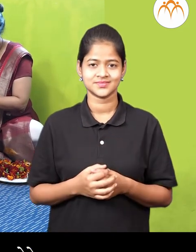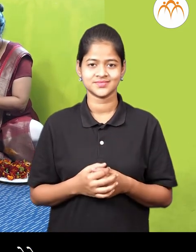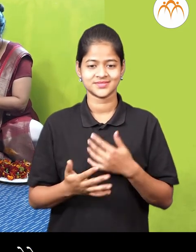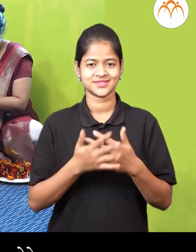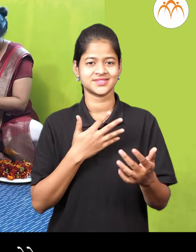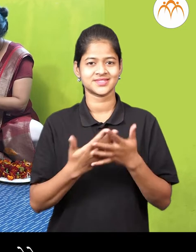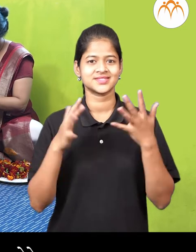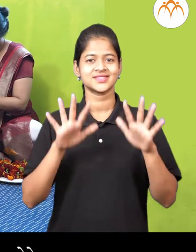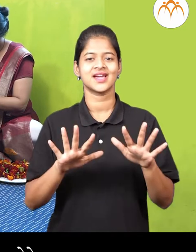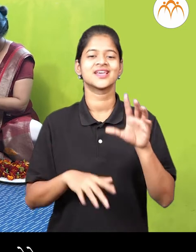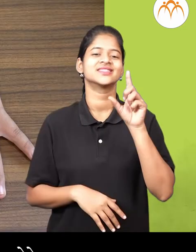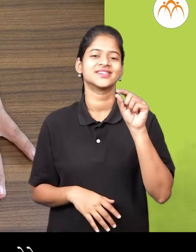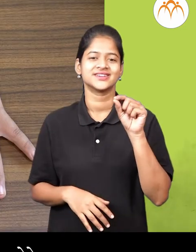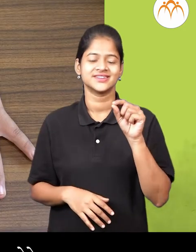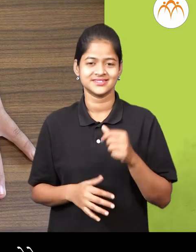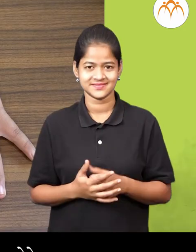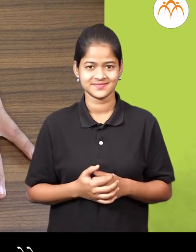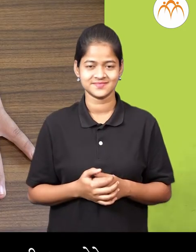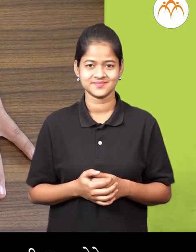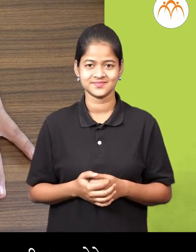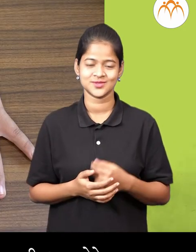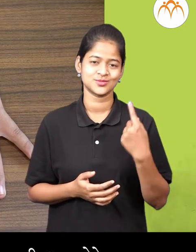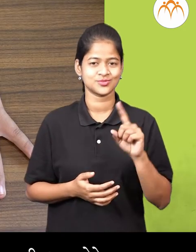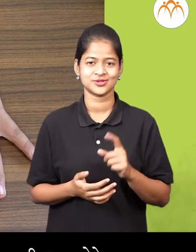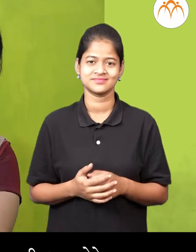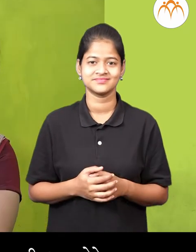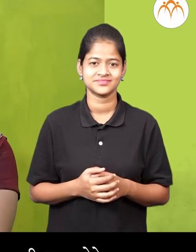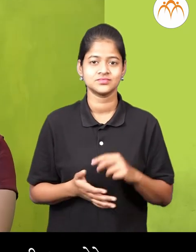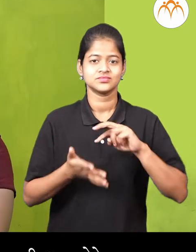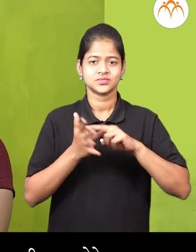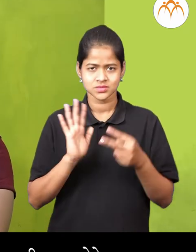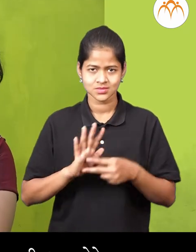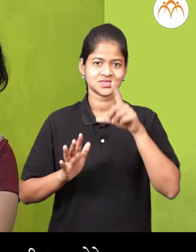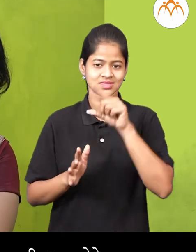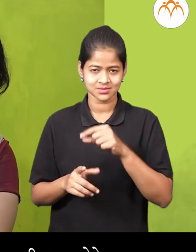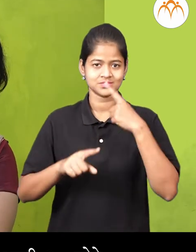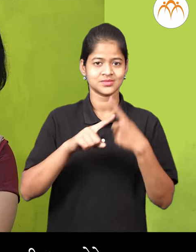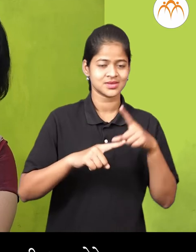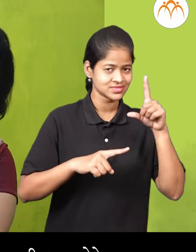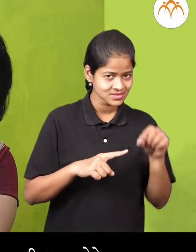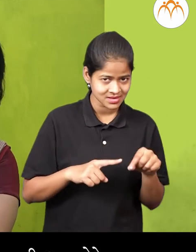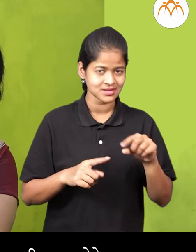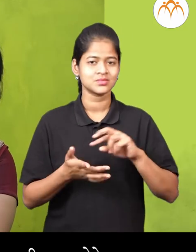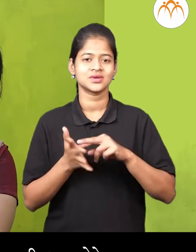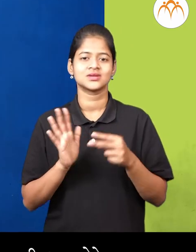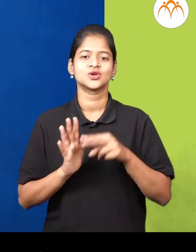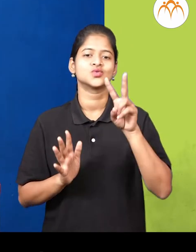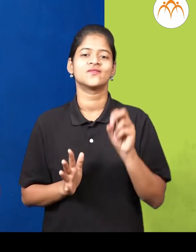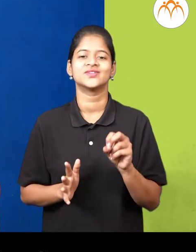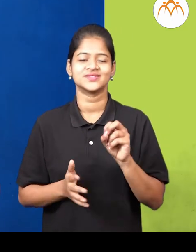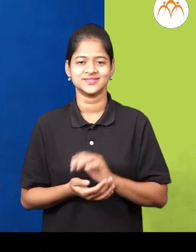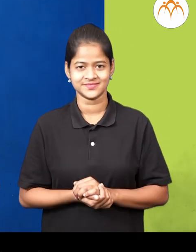दुनी आतांची मिलून दा बोट बरोबर मंजे 10 अधिक 10 अशी 20 बोट